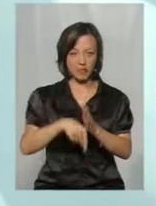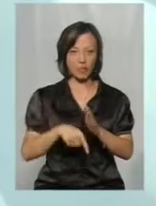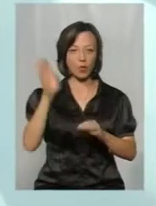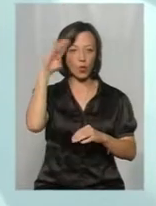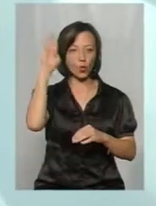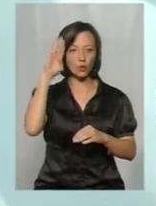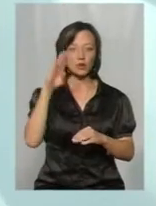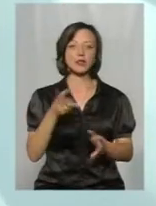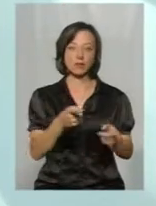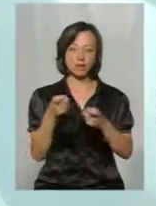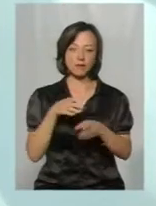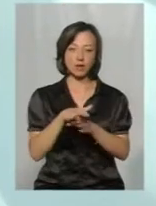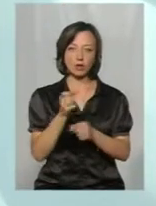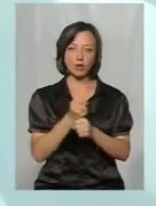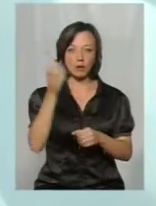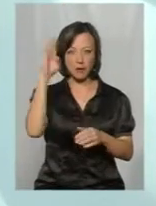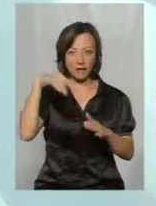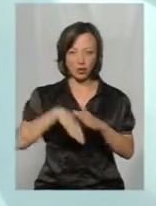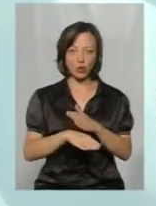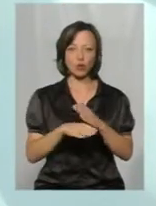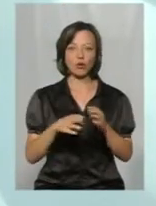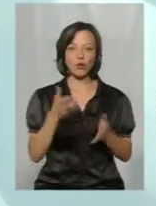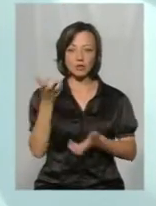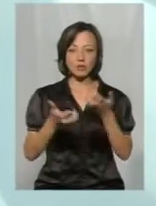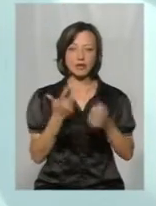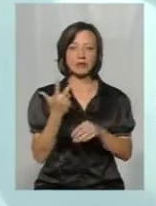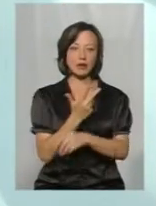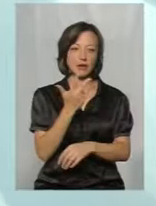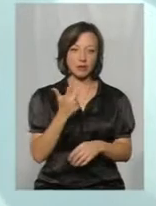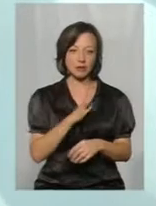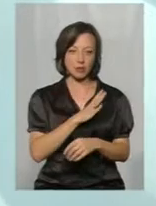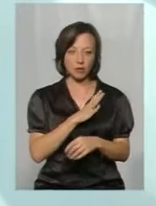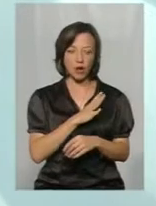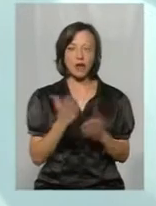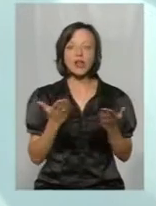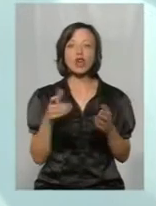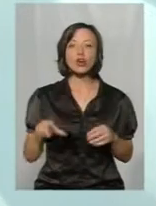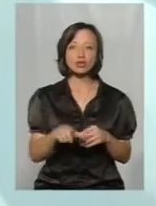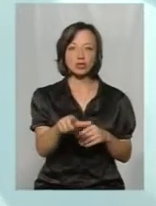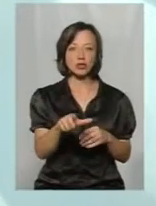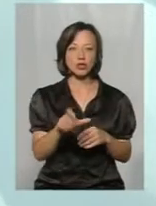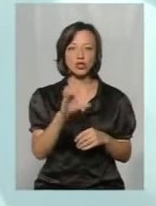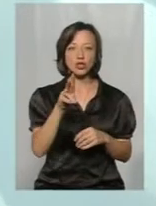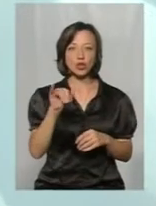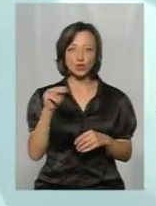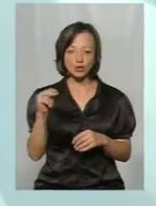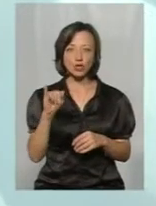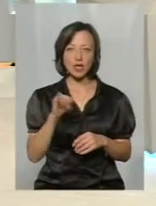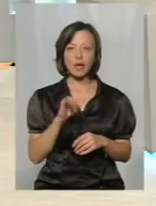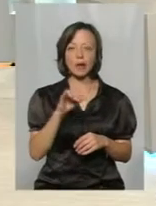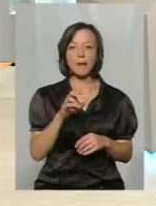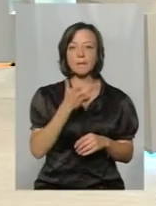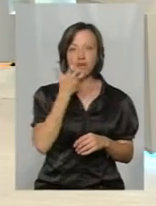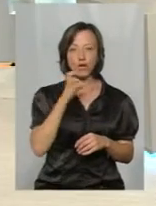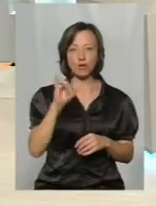залучалося до виконання робіт з підводного розмінування. Скільки-скільки? Три рази. Три рази. А в яких річках? Річка Случ і річка Південний